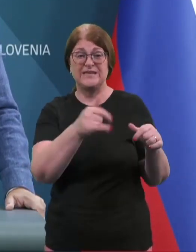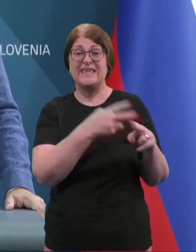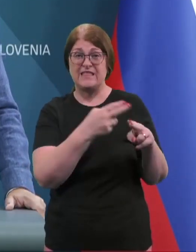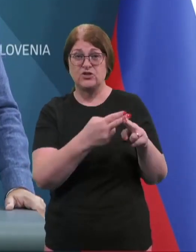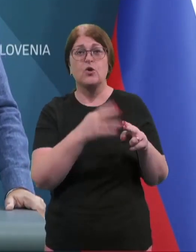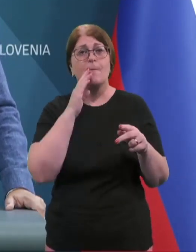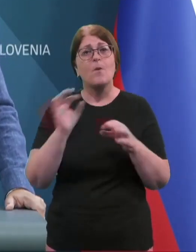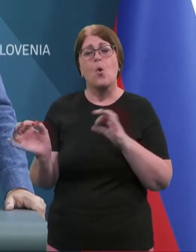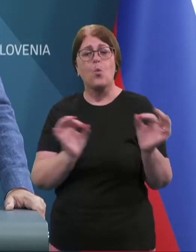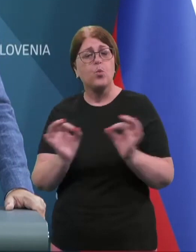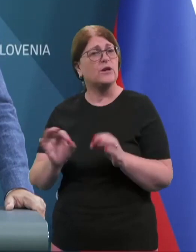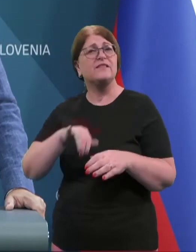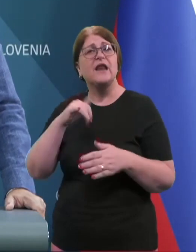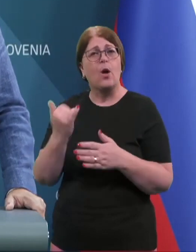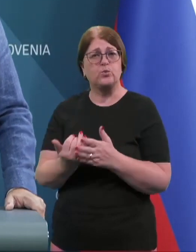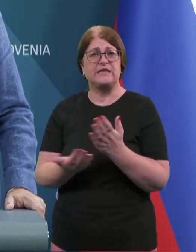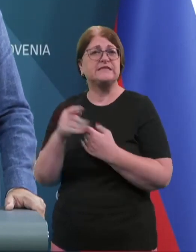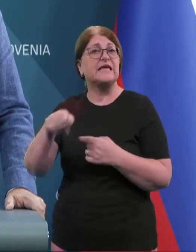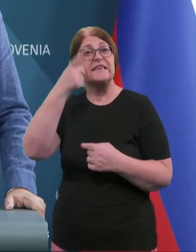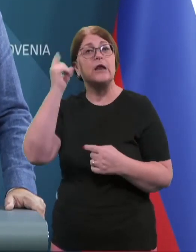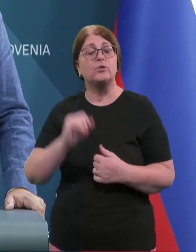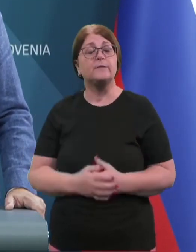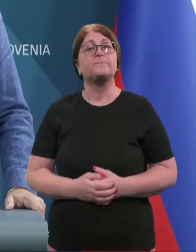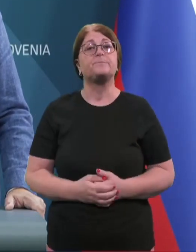obivalno površino.